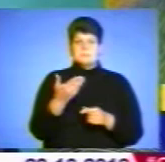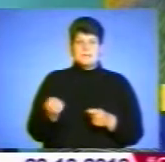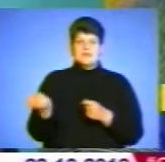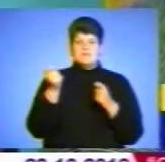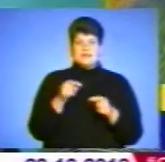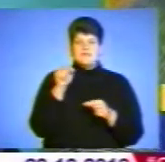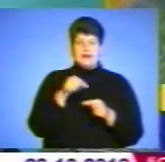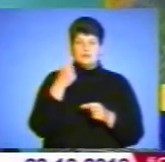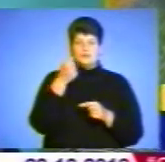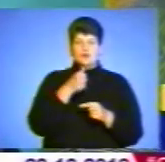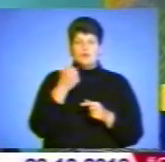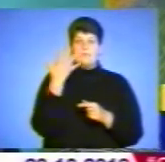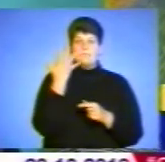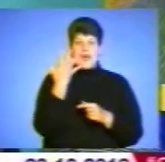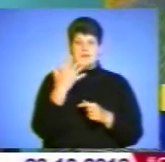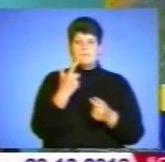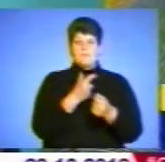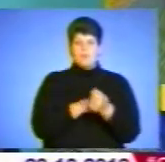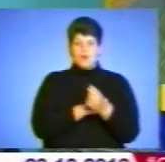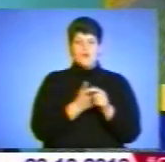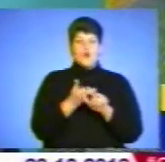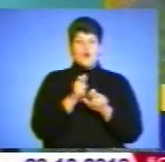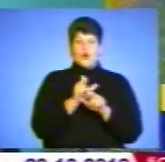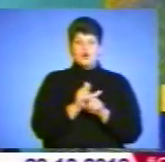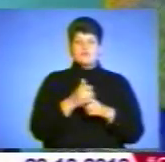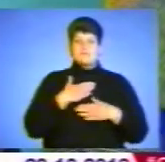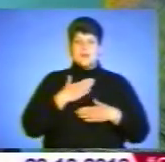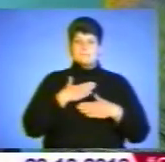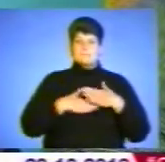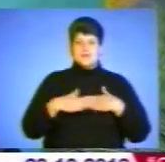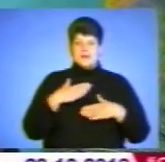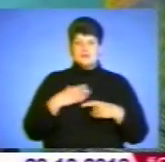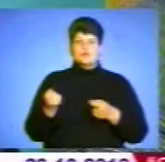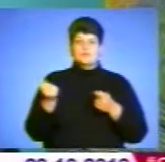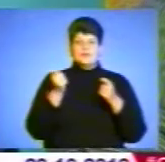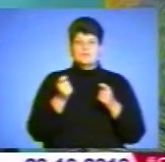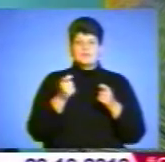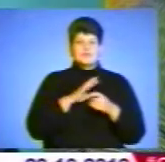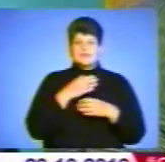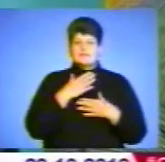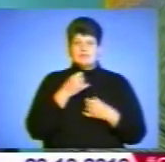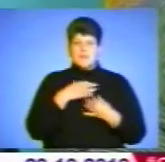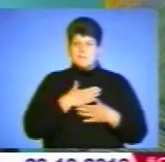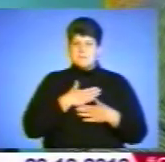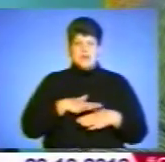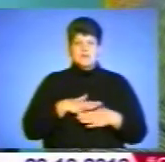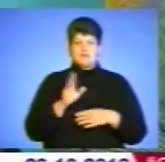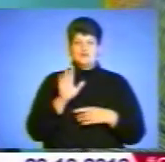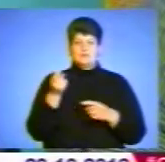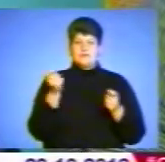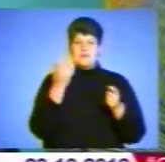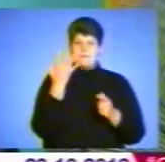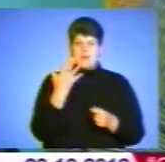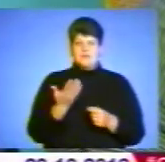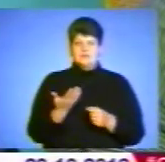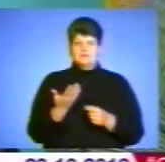в цьому гаду 5 помп. Мені дуже неприємно, що ми привезли тільки 5 помп. Ще раз,